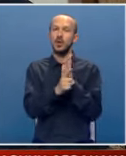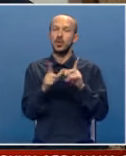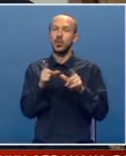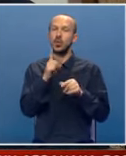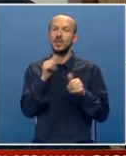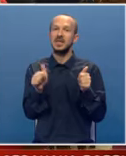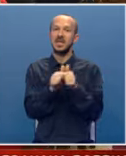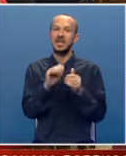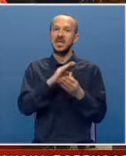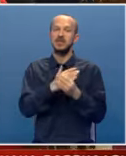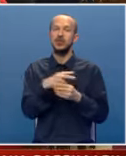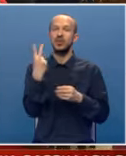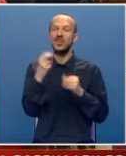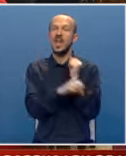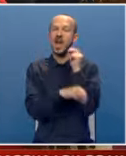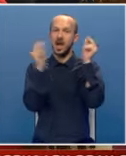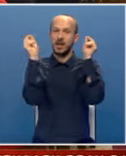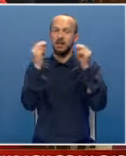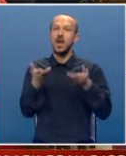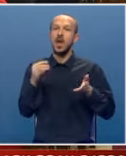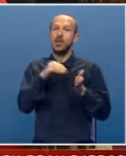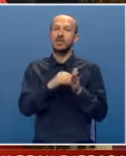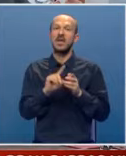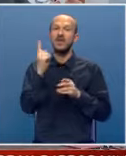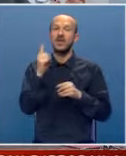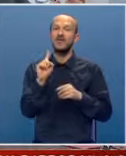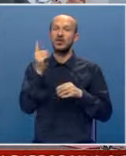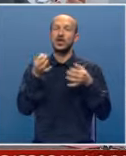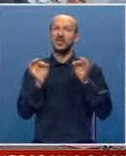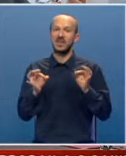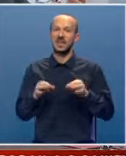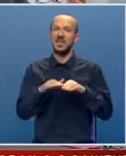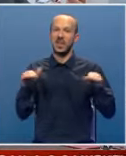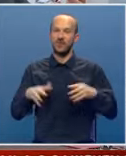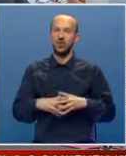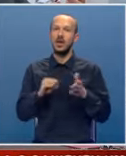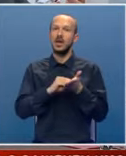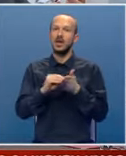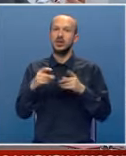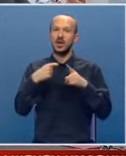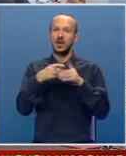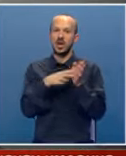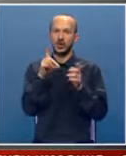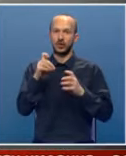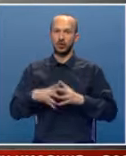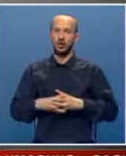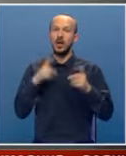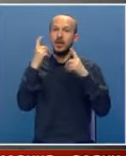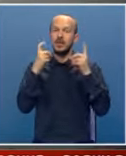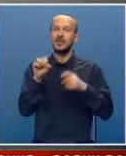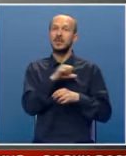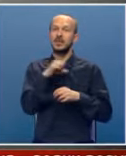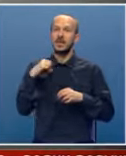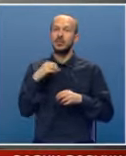u kojem je saradnja između ove dvije akademije postavljena na jedan viši i kvalitetniji nivo, naglasio je Knežević. Mislim da smo